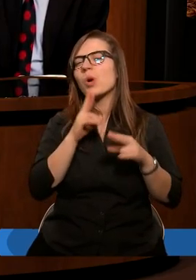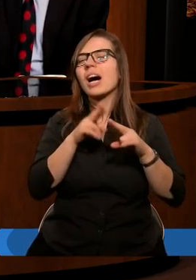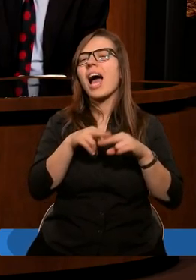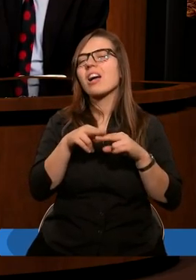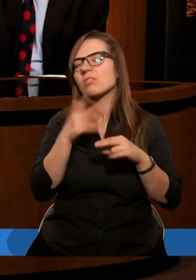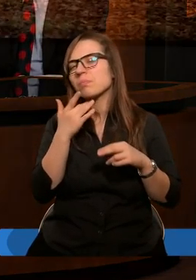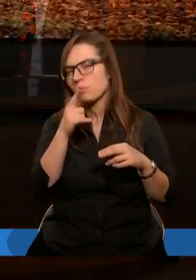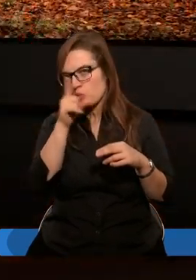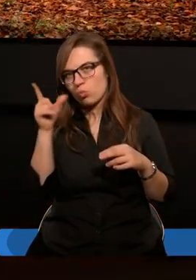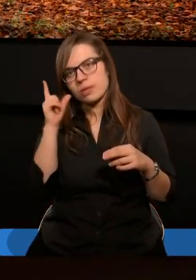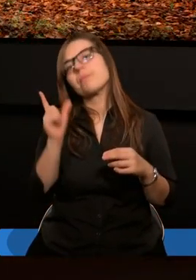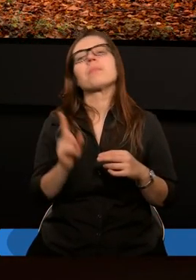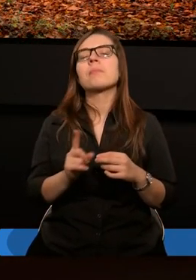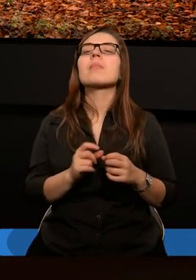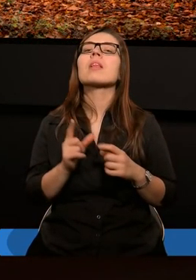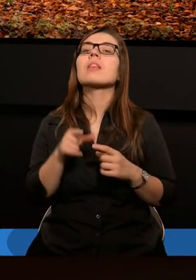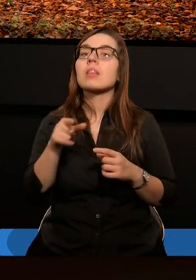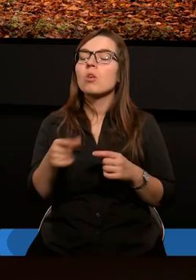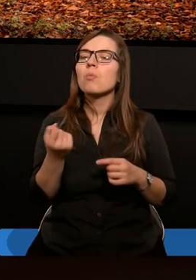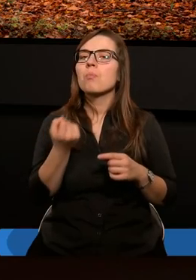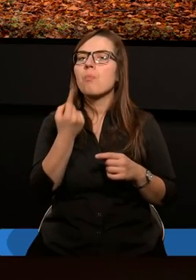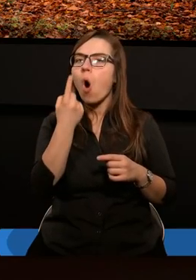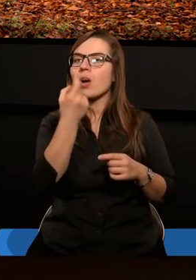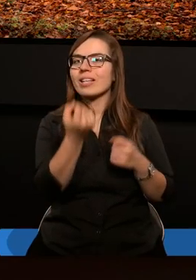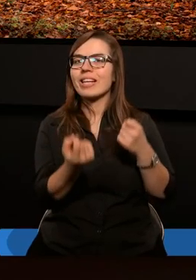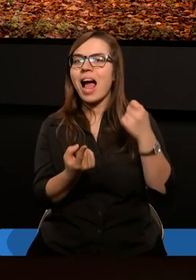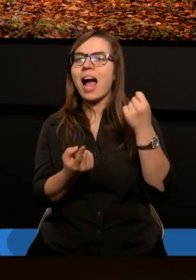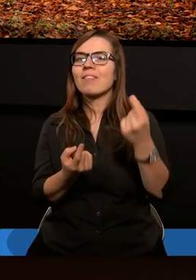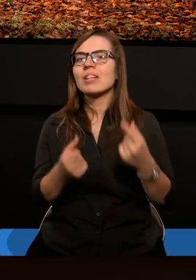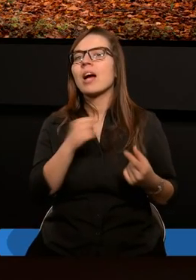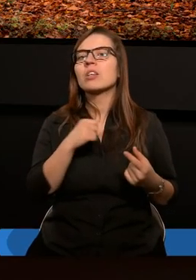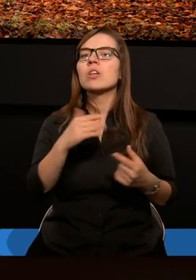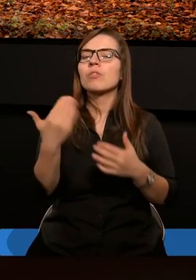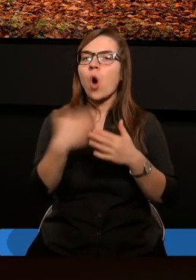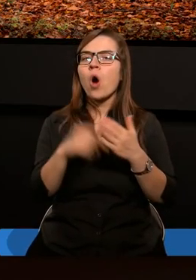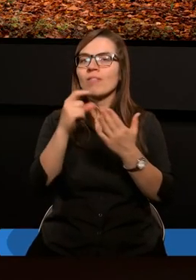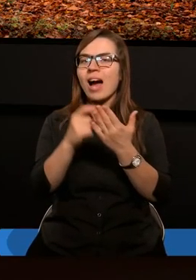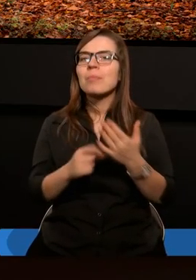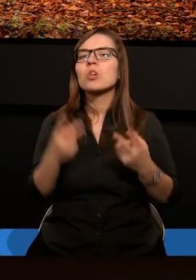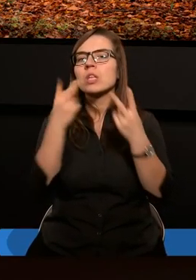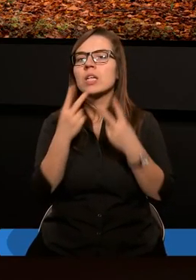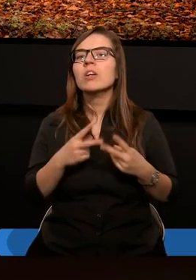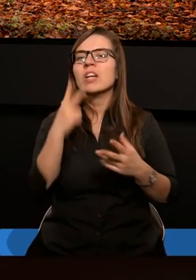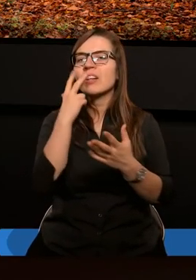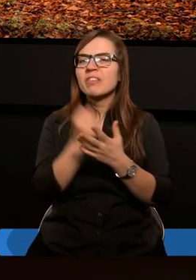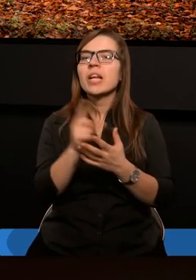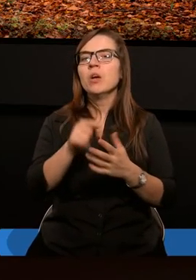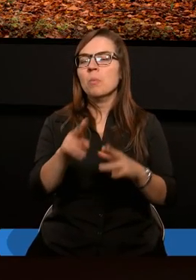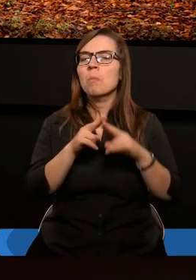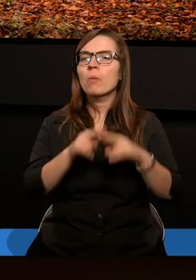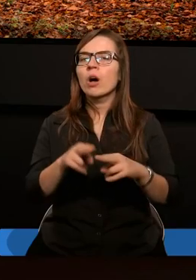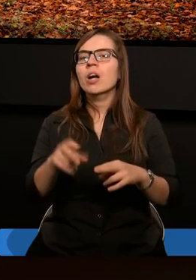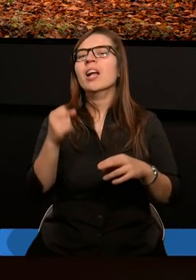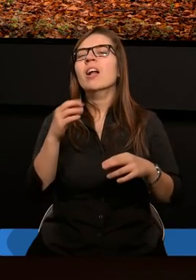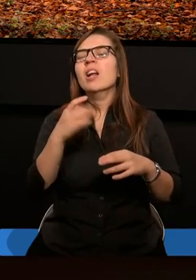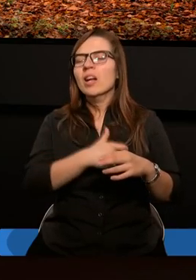Tak, ale tutaj pojawia się pod koniec tego fragmentu czytanego stwierdzenie, że pozostali